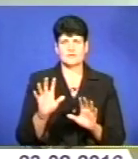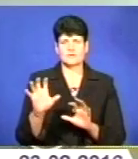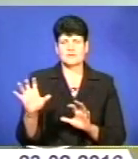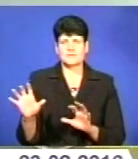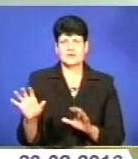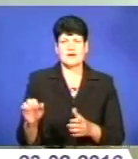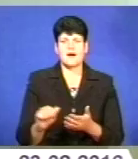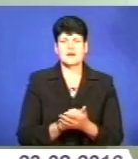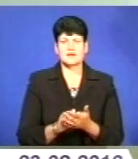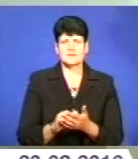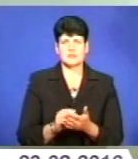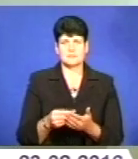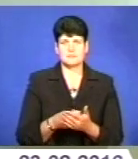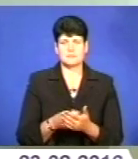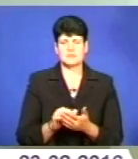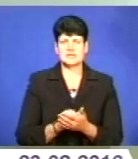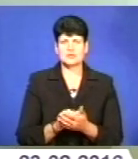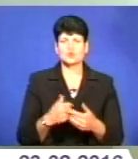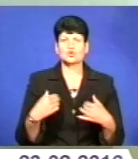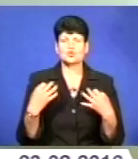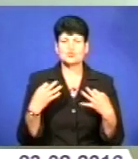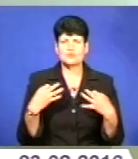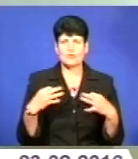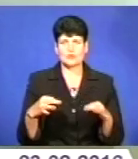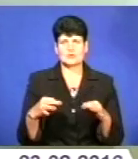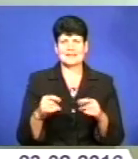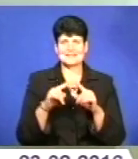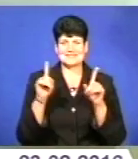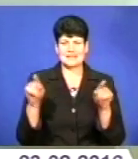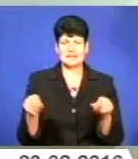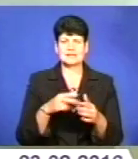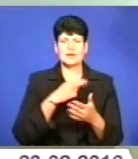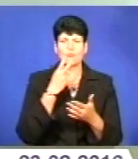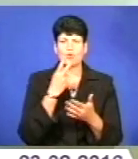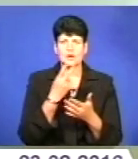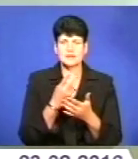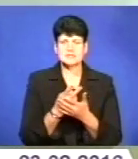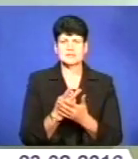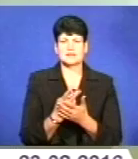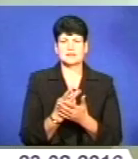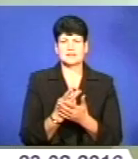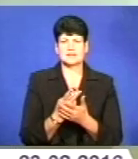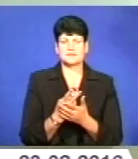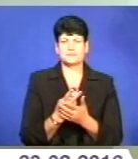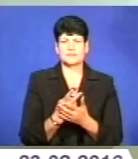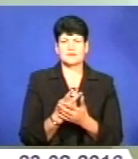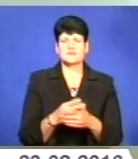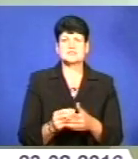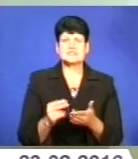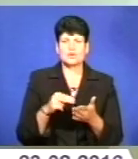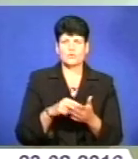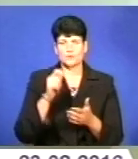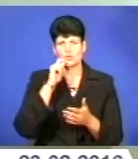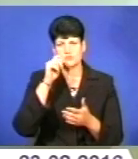і архівних матеріалів, що дозволило на піти стендах показати основні віхи встановлення української держави